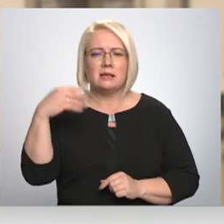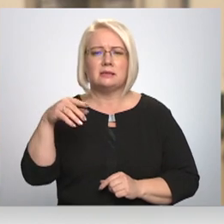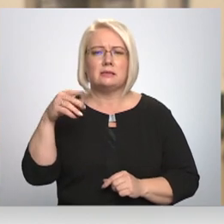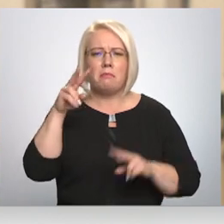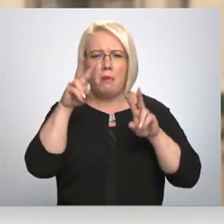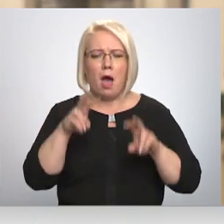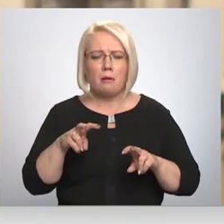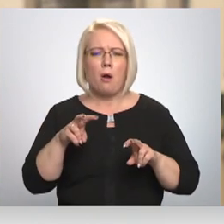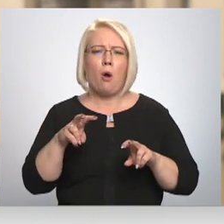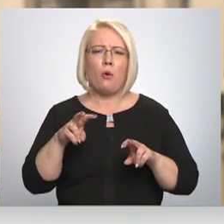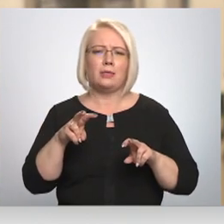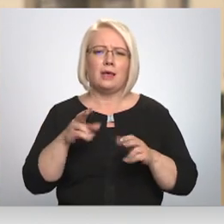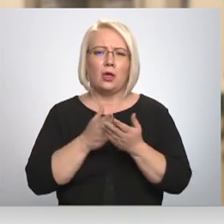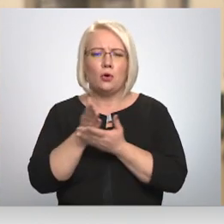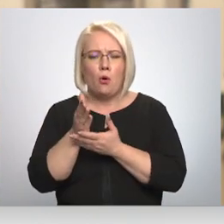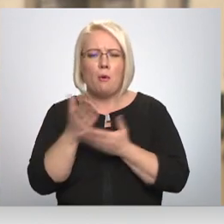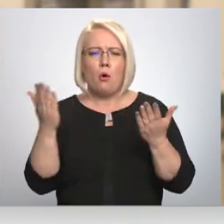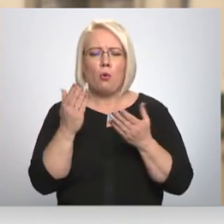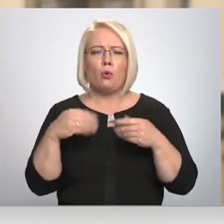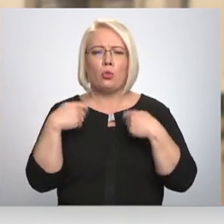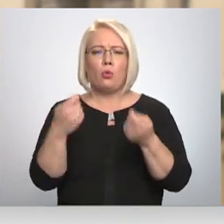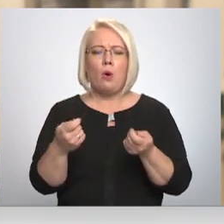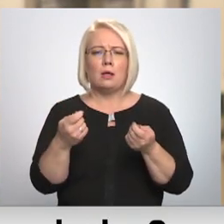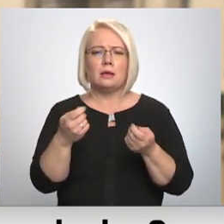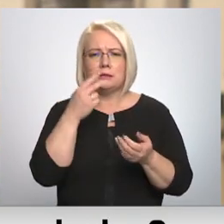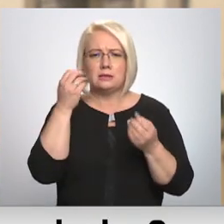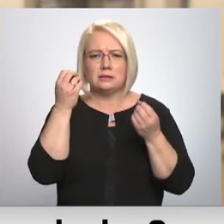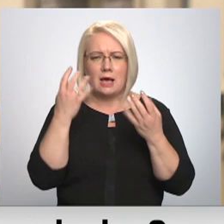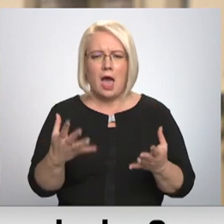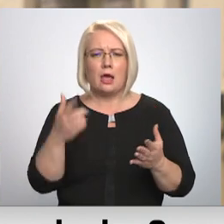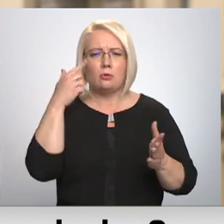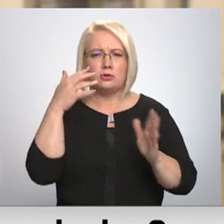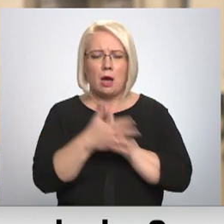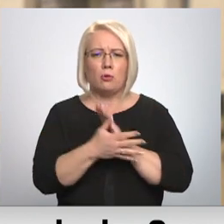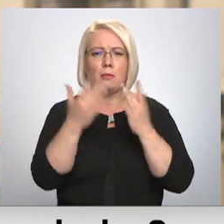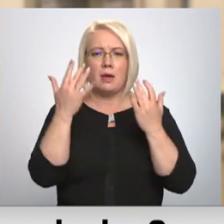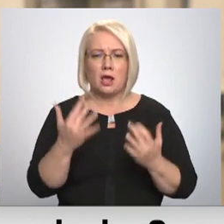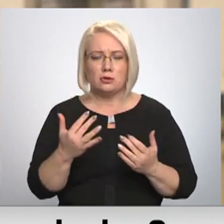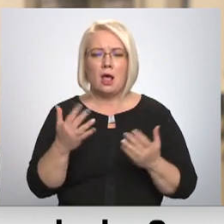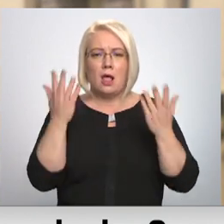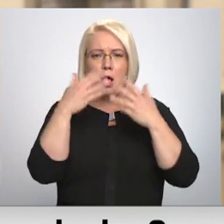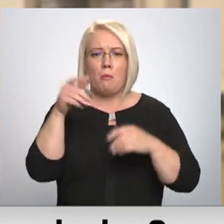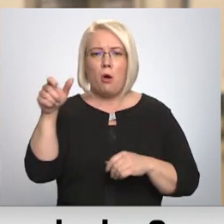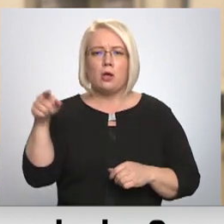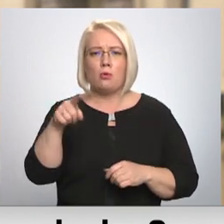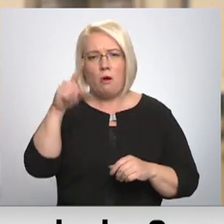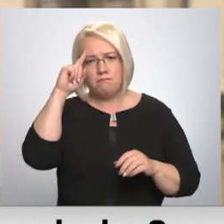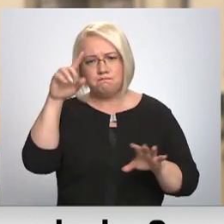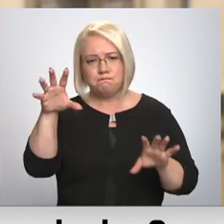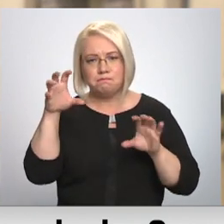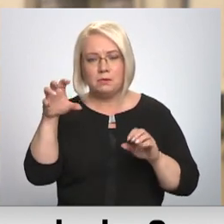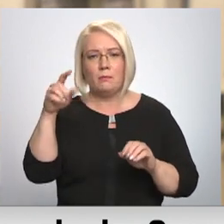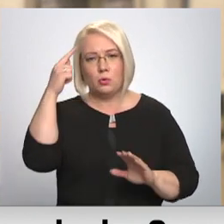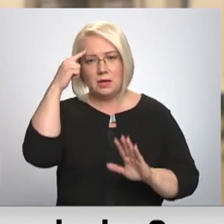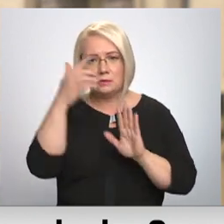vienmēr dod plus mīnus skaidru saprotam un prognozējam rezultātu. Un politiķi to ir labi ieguvuši, iemācījušies un